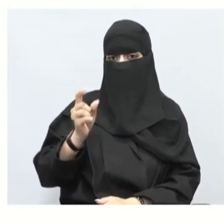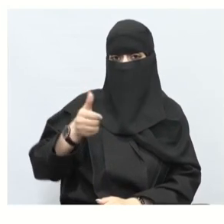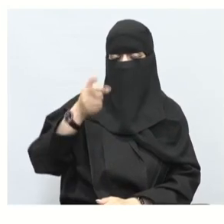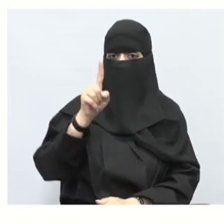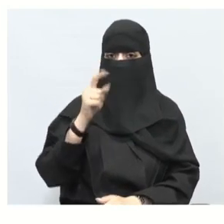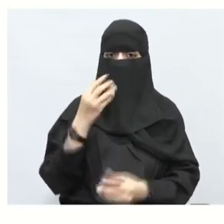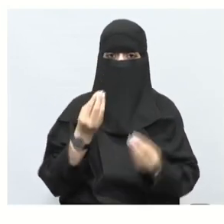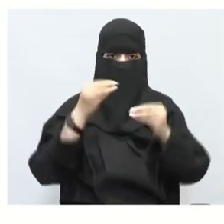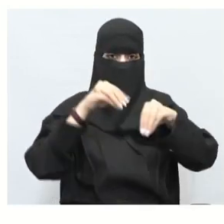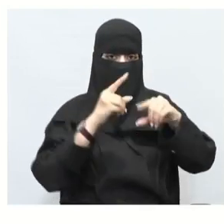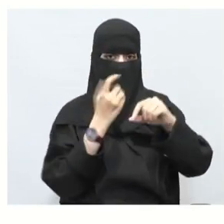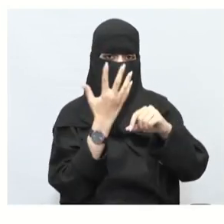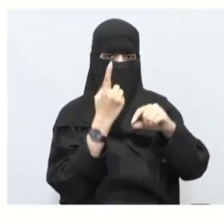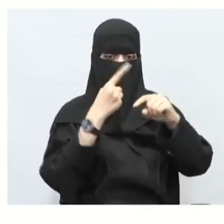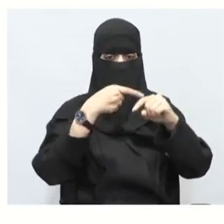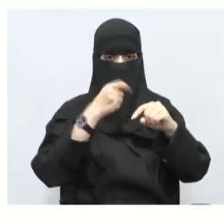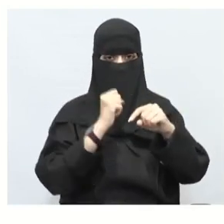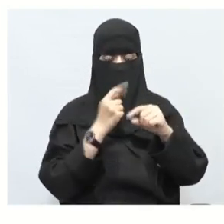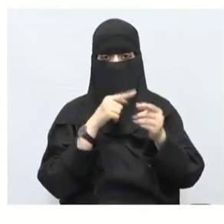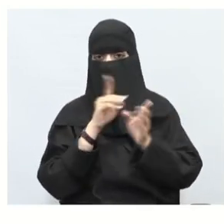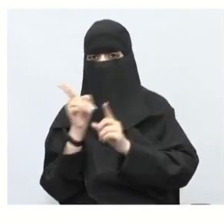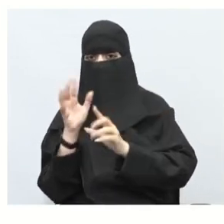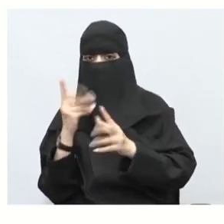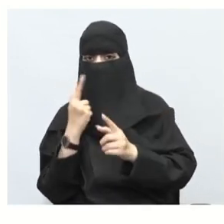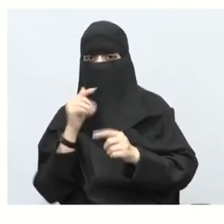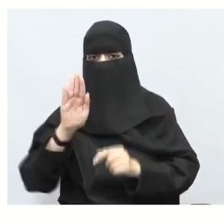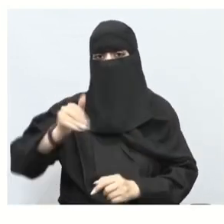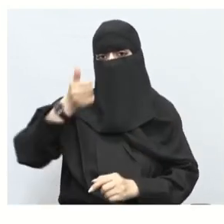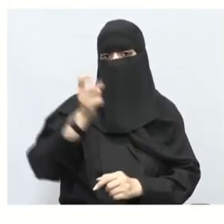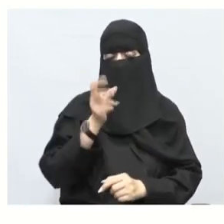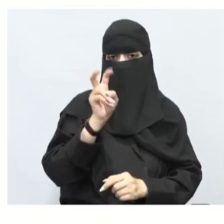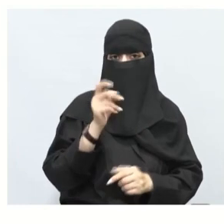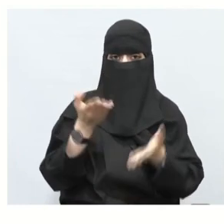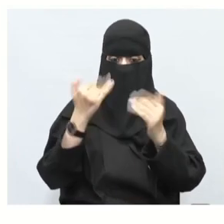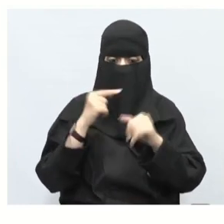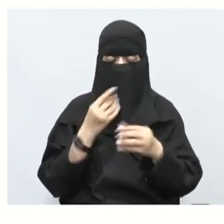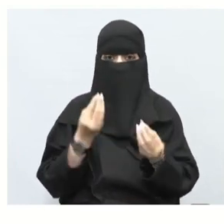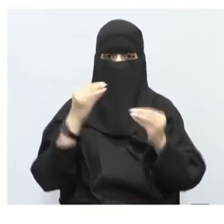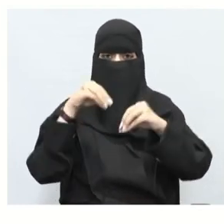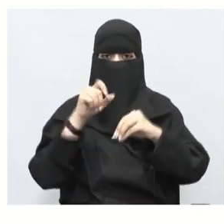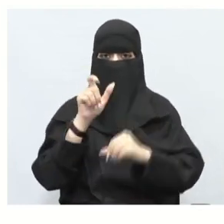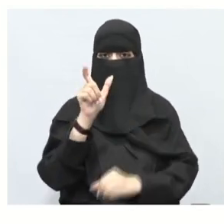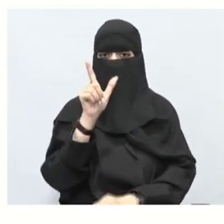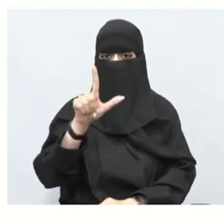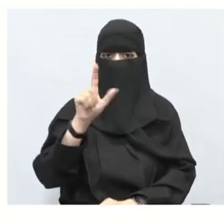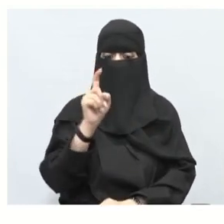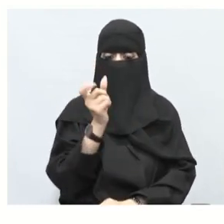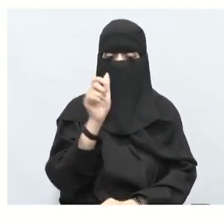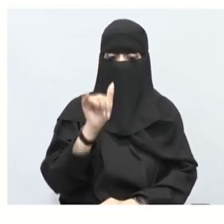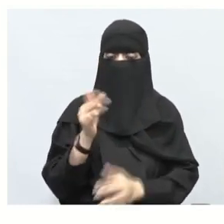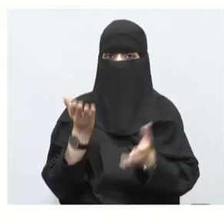بخمسة عشر طابعا على سارة ثم بعد ذلك لبنى جمع الطوابع تزيد بثمانية على سناء